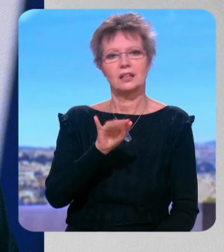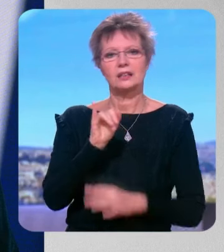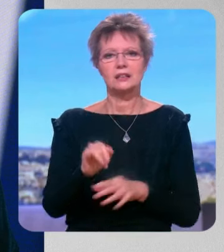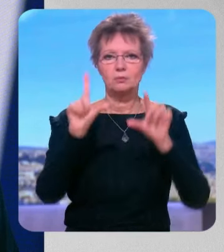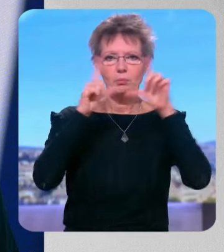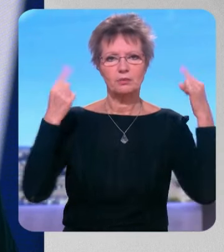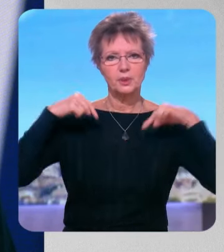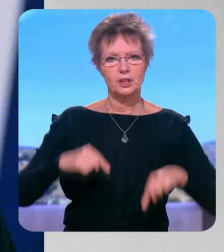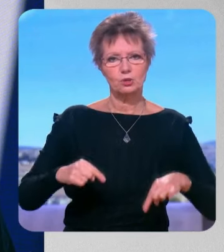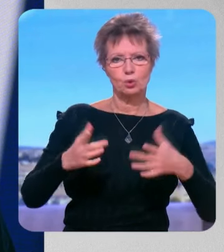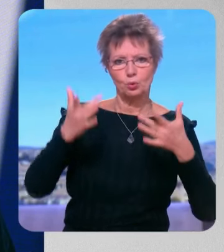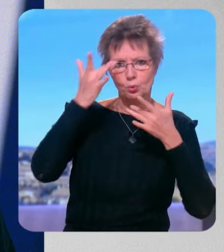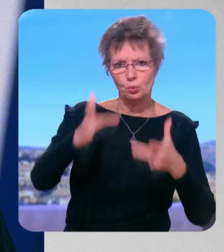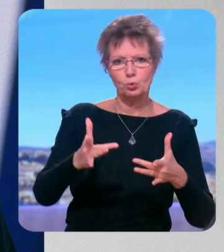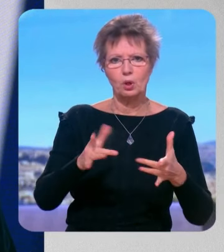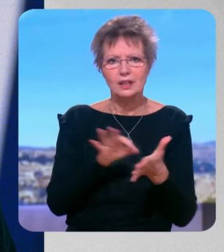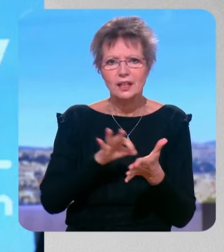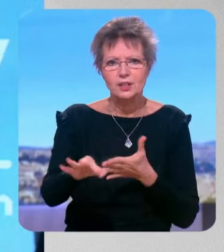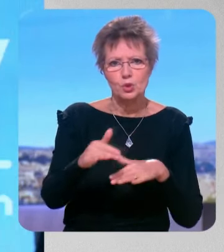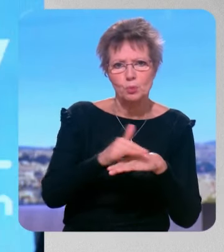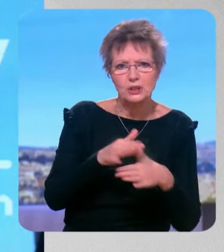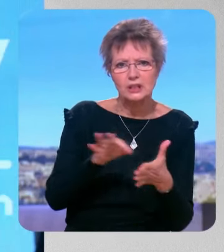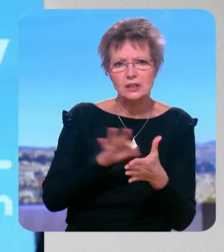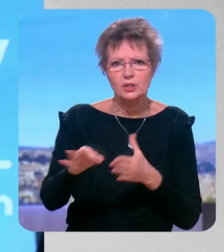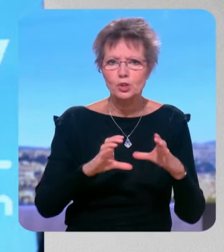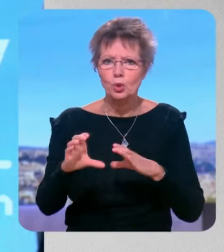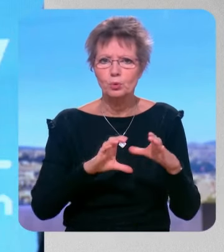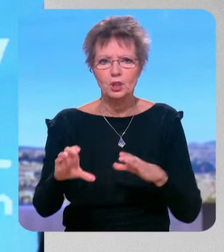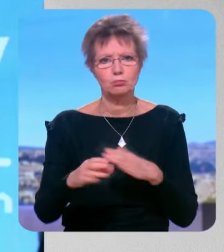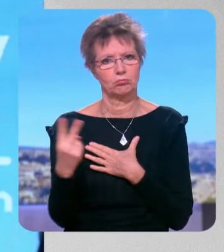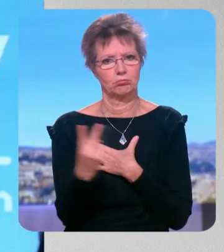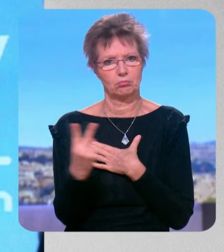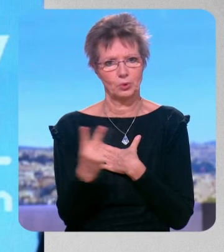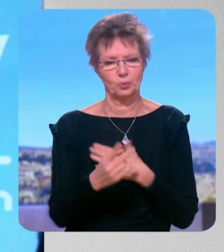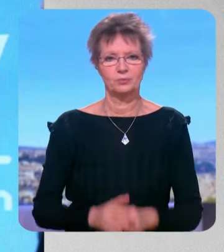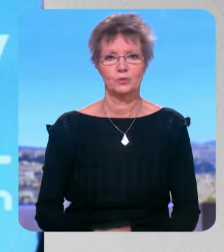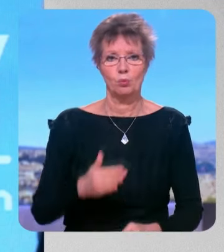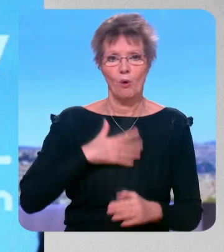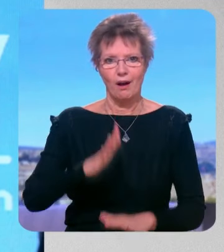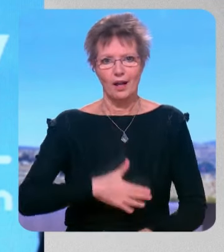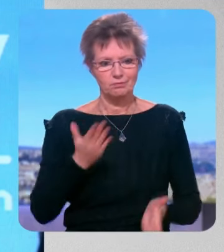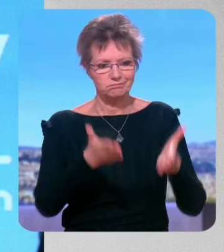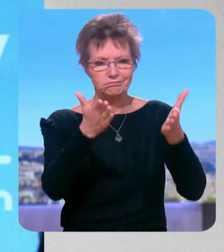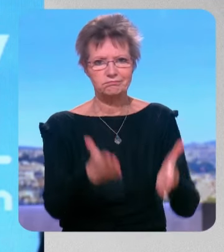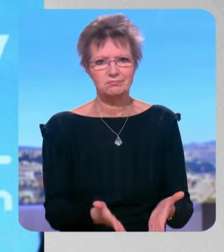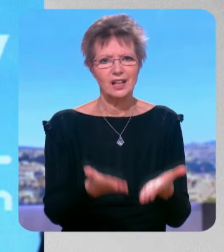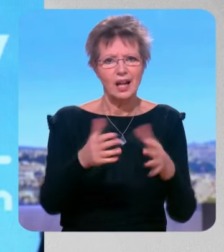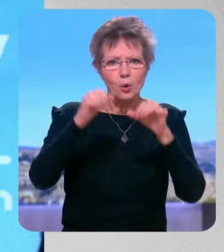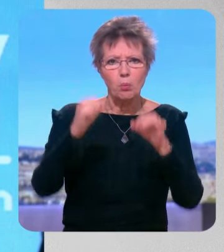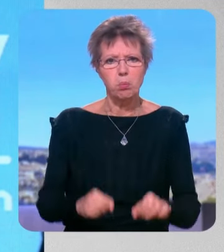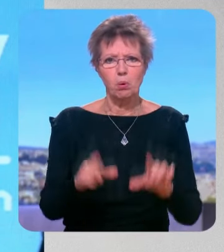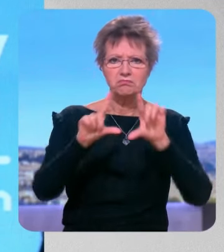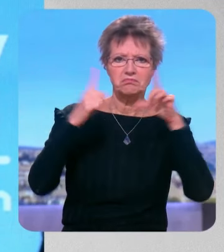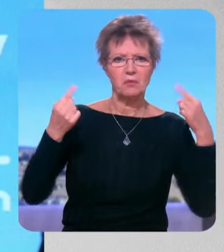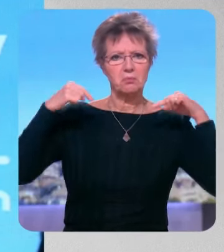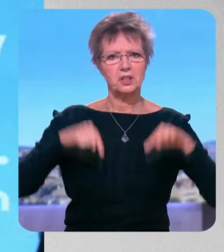c'est un coup politique c'est un coup de politique certainement moi je l'aime beaucoup je pense qu'elle pourra faire un très bon ministre de la